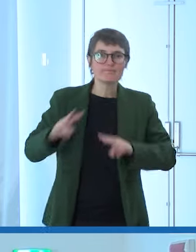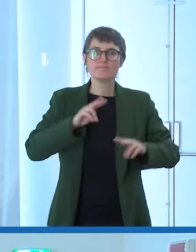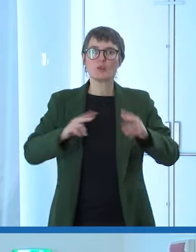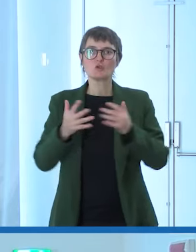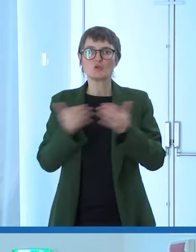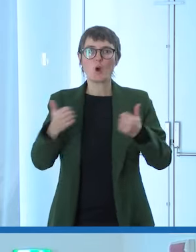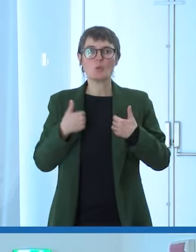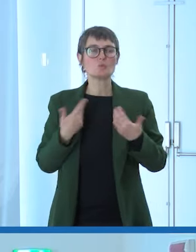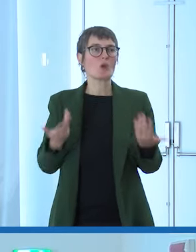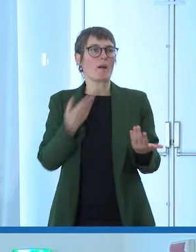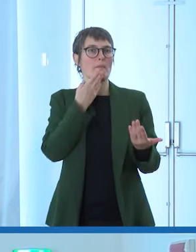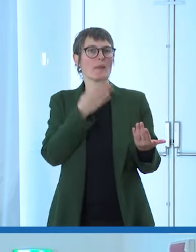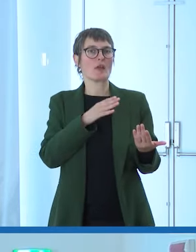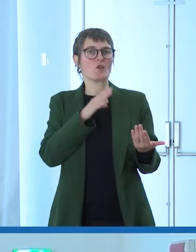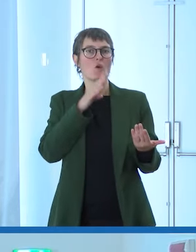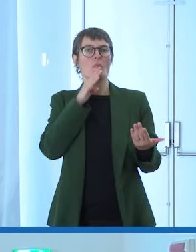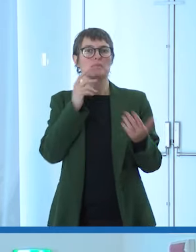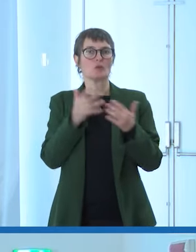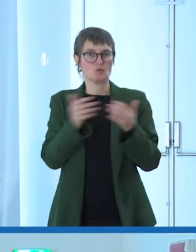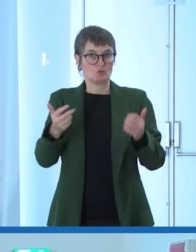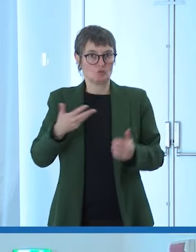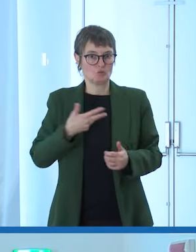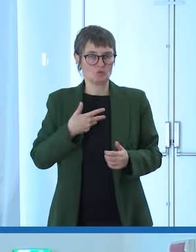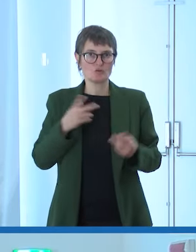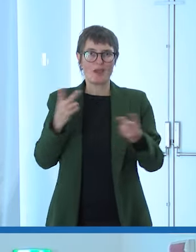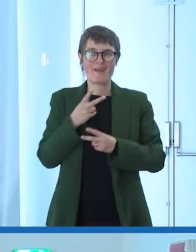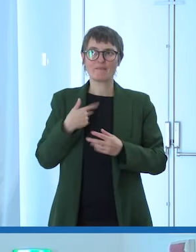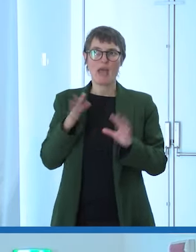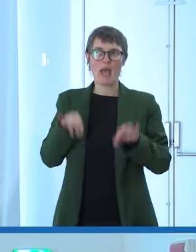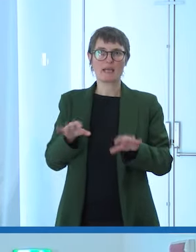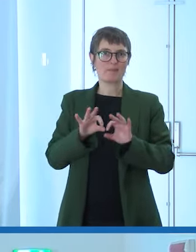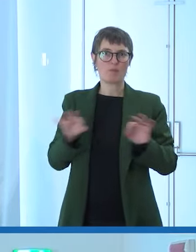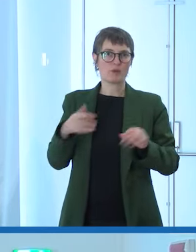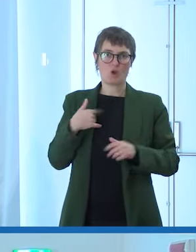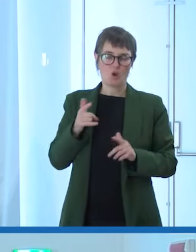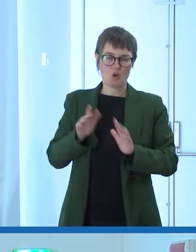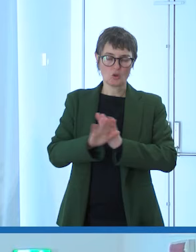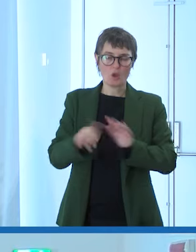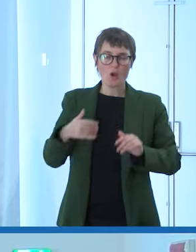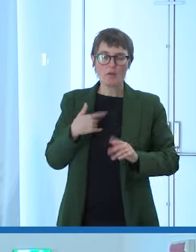non lo sapevo non sono arrivato tanto preparato a questo evento la soluzione c'è allora